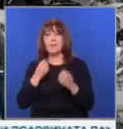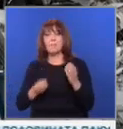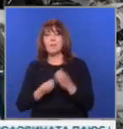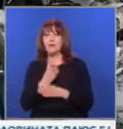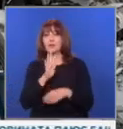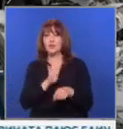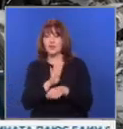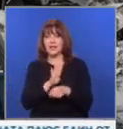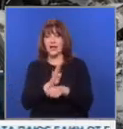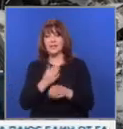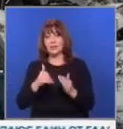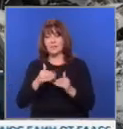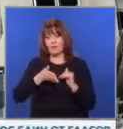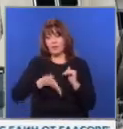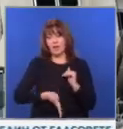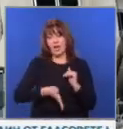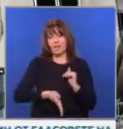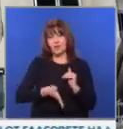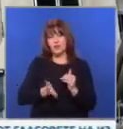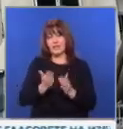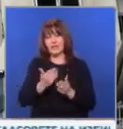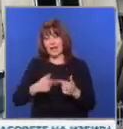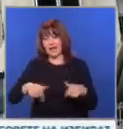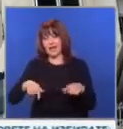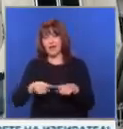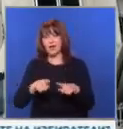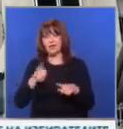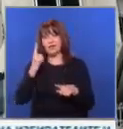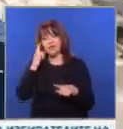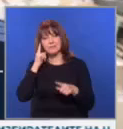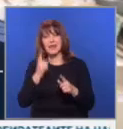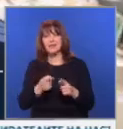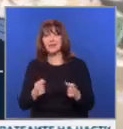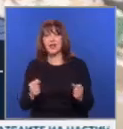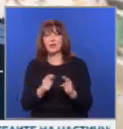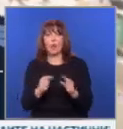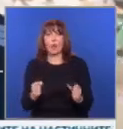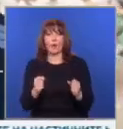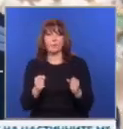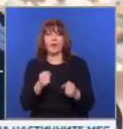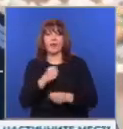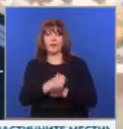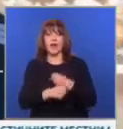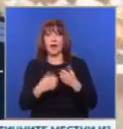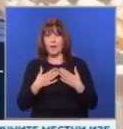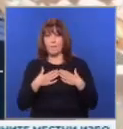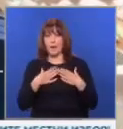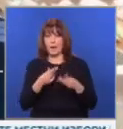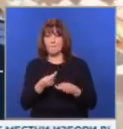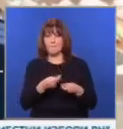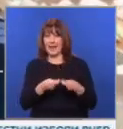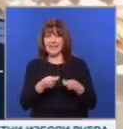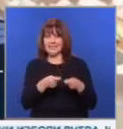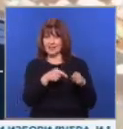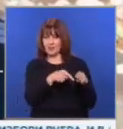Повечето в южните райони на столицата смятани за укрепление на Хизбула. Магазинът ни беше ето там, но вече го